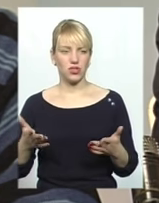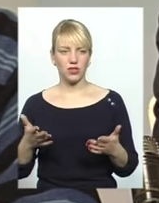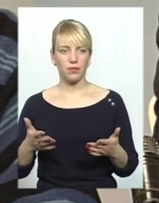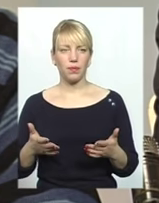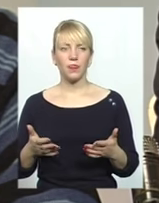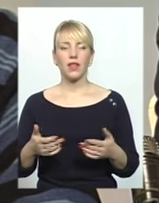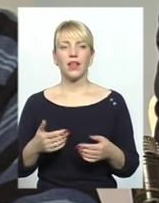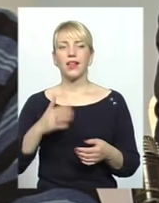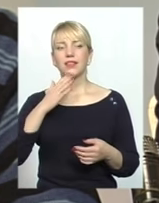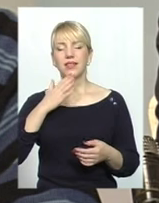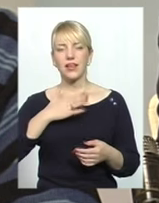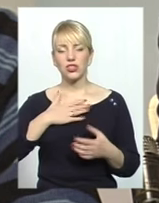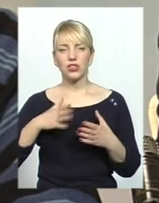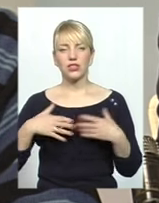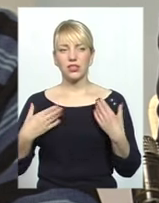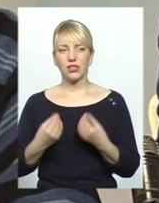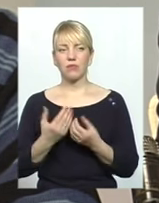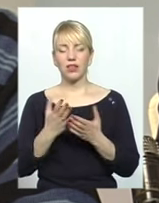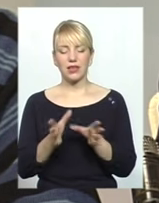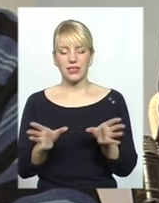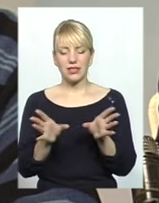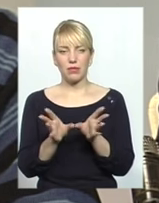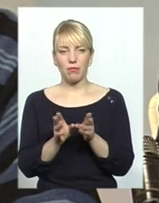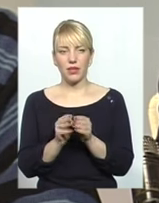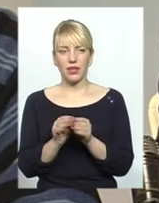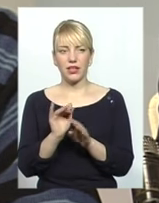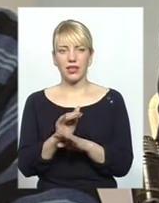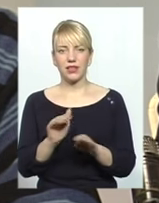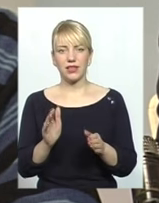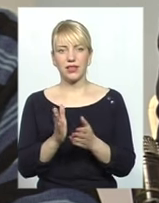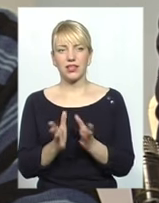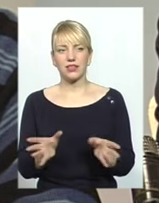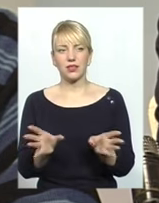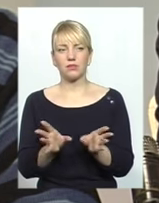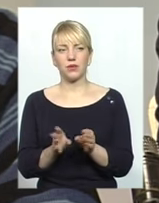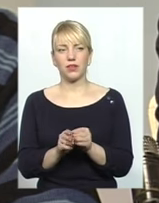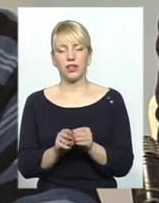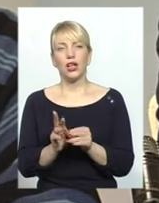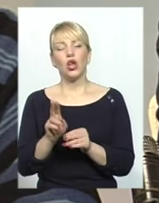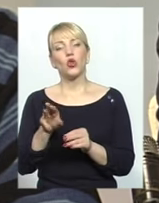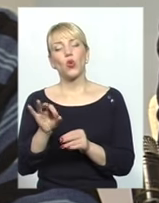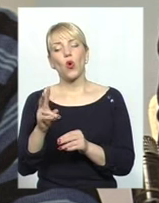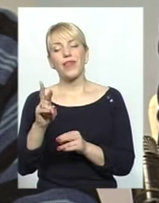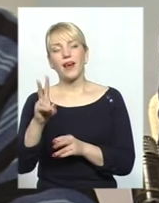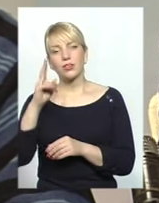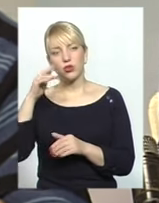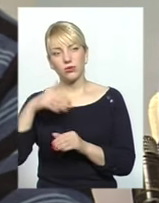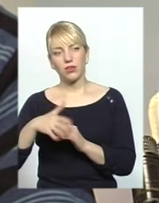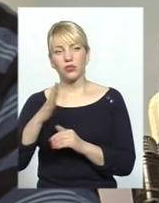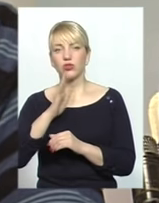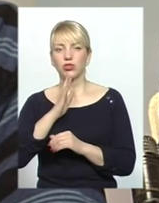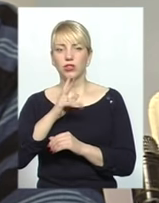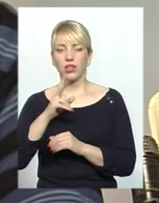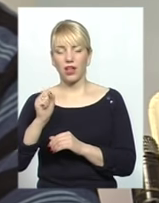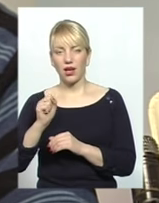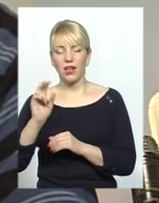Тобто наші сім'ї є спільними і діти є спільні. То як зрозуміти, що якщо жінка християнка